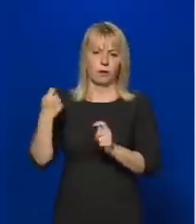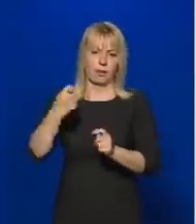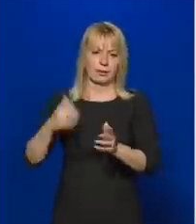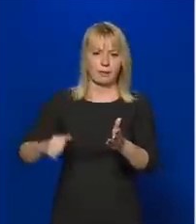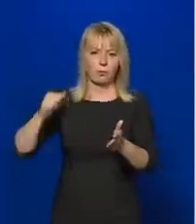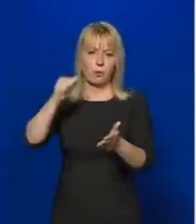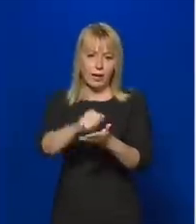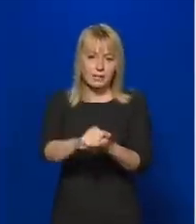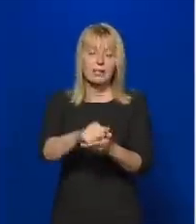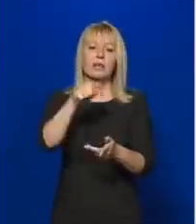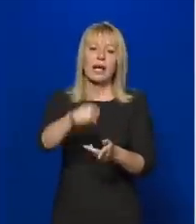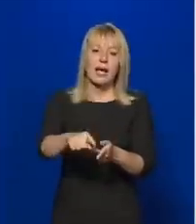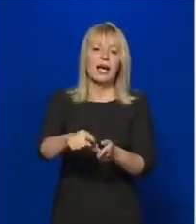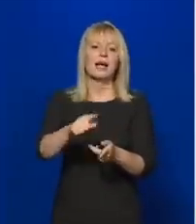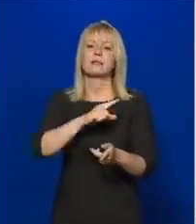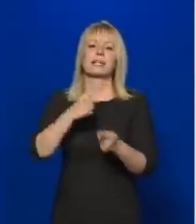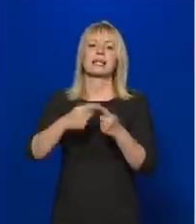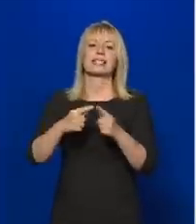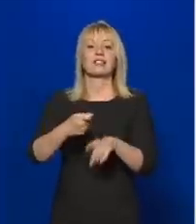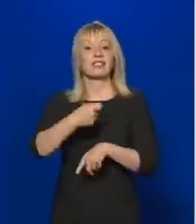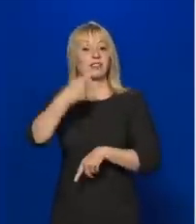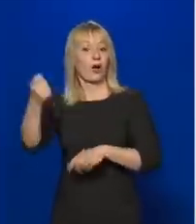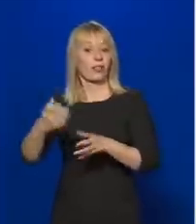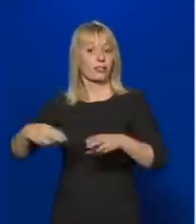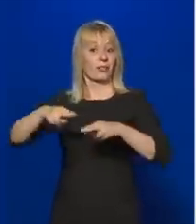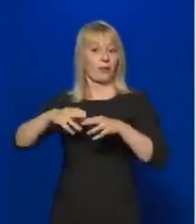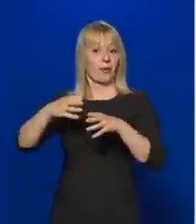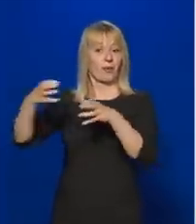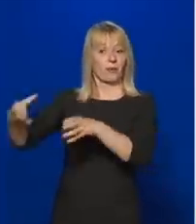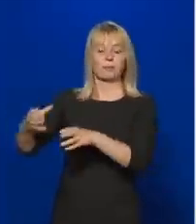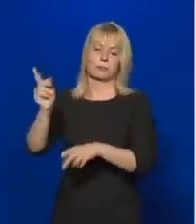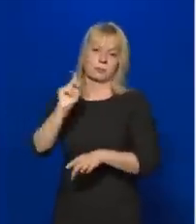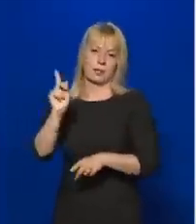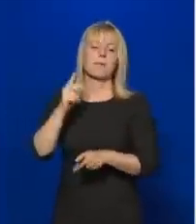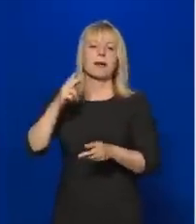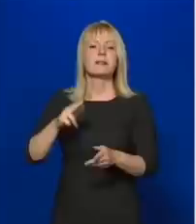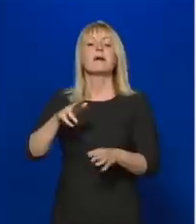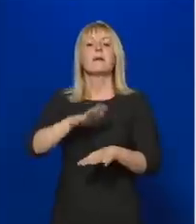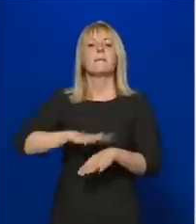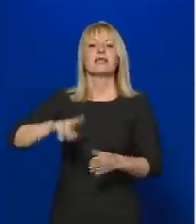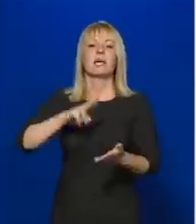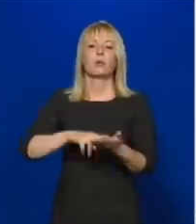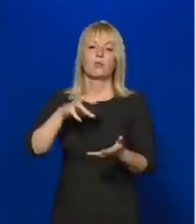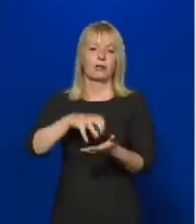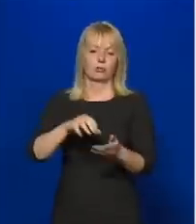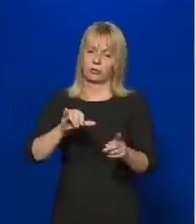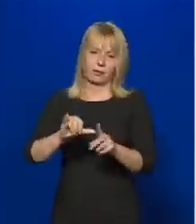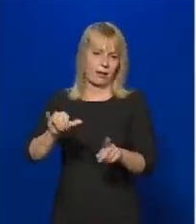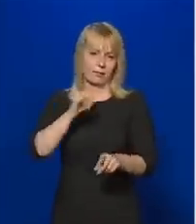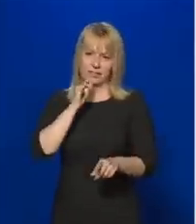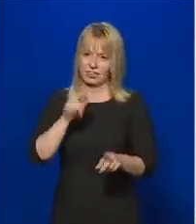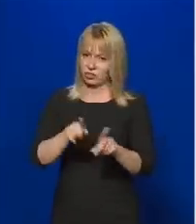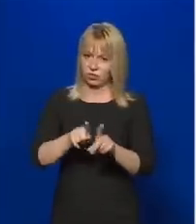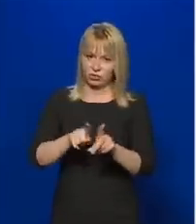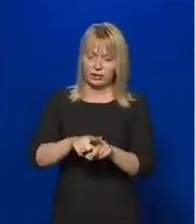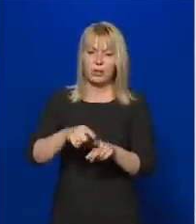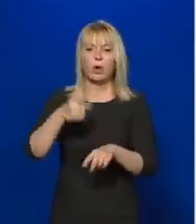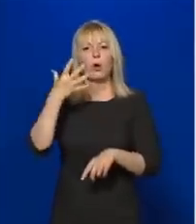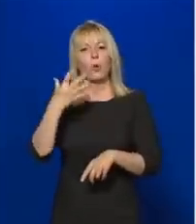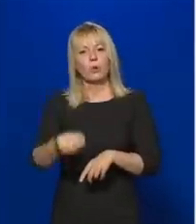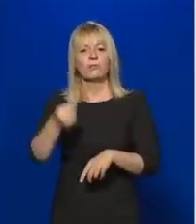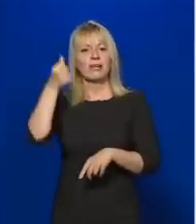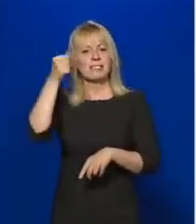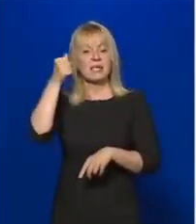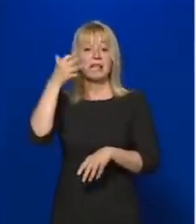de ez a részesedés nem kizárólagos. Még egyszer mondom, ez megyei jogúvárosoknál és a fővárosnál nincs így. Természetesen egy 50-100-150 ezeres